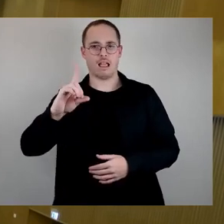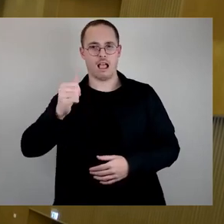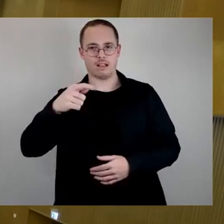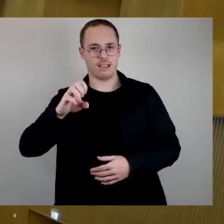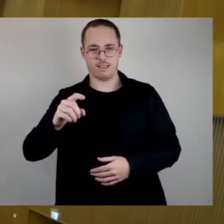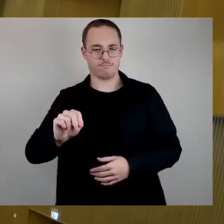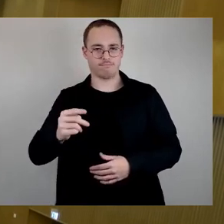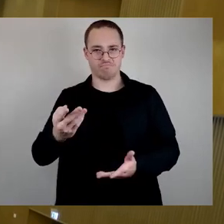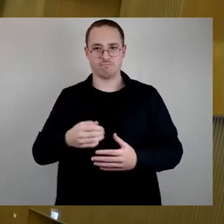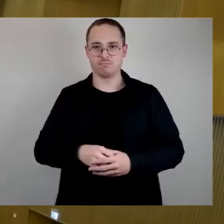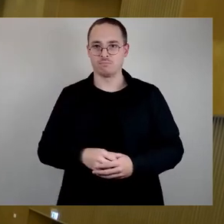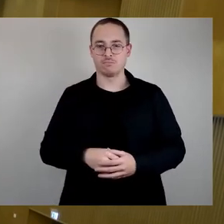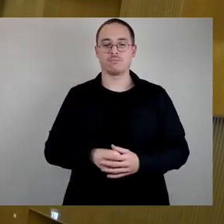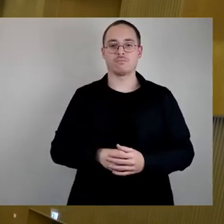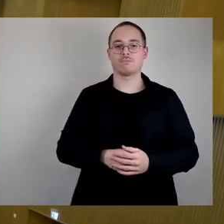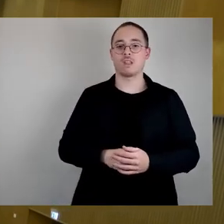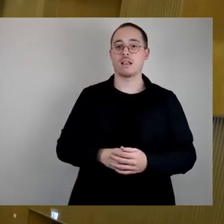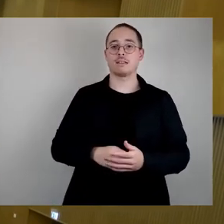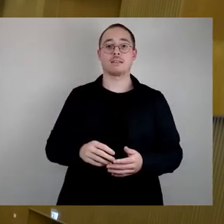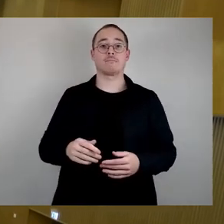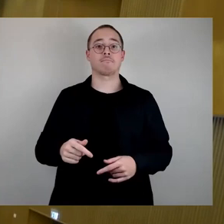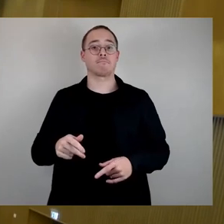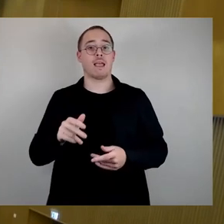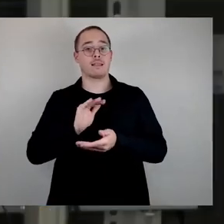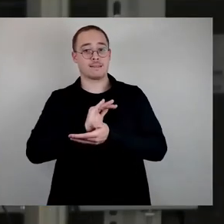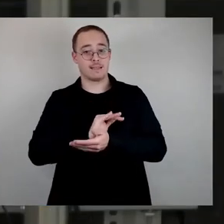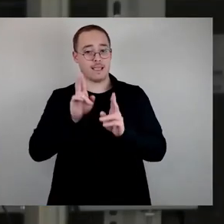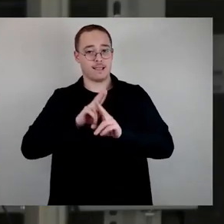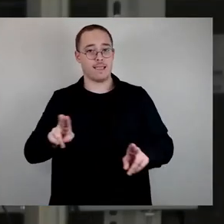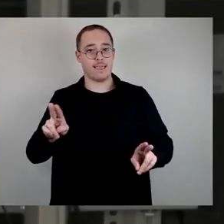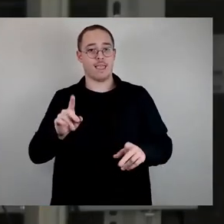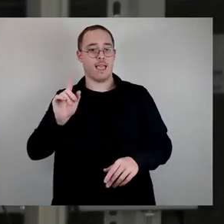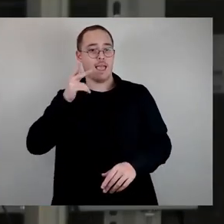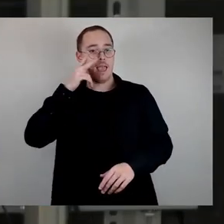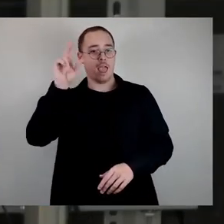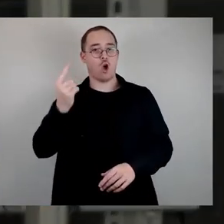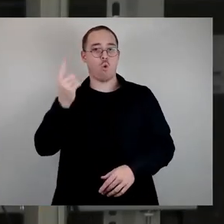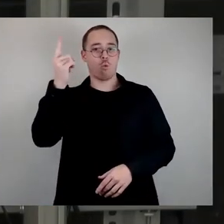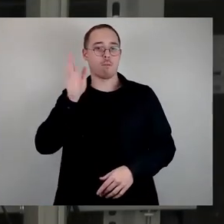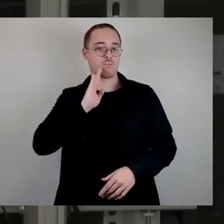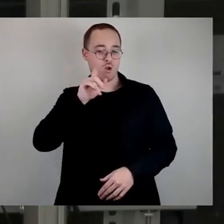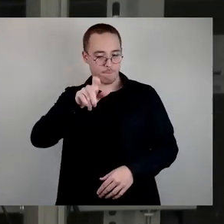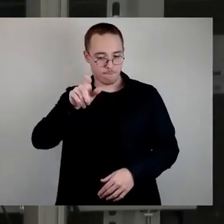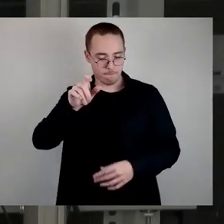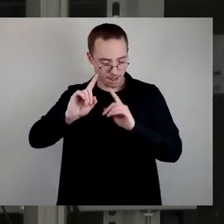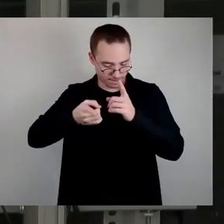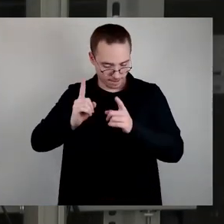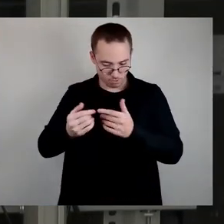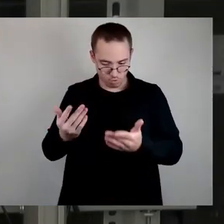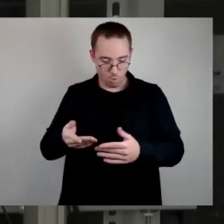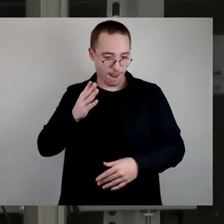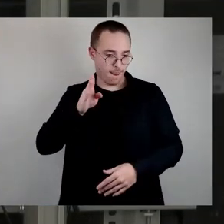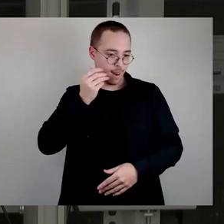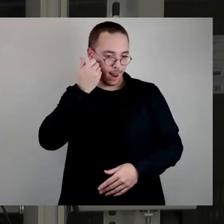Sehr geehrter Herr Oberbürgermeister, liebe Kollegen, beim Thema Straßengunst Kunst offenbart sich in der Beurteilung ein